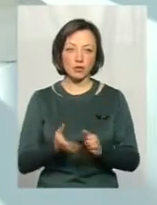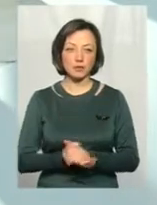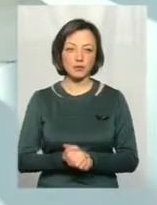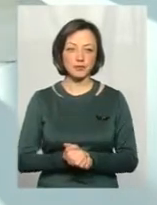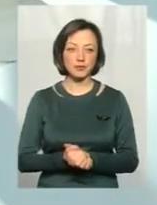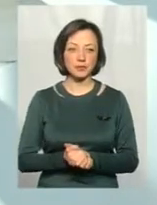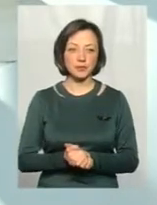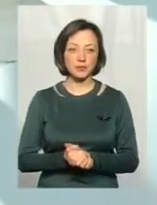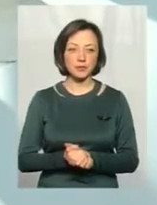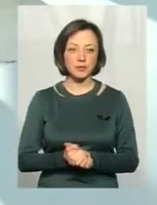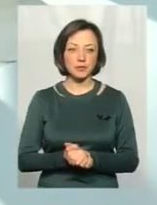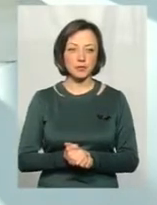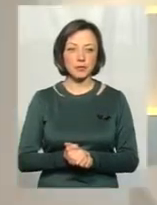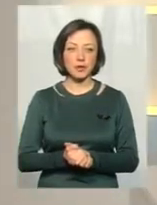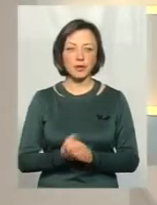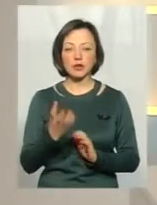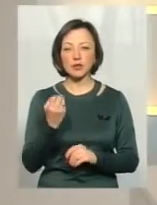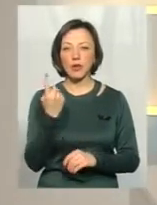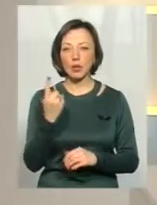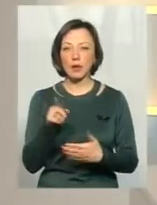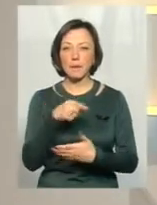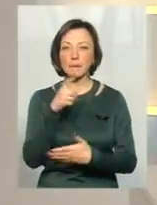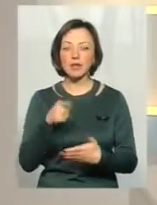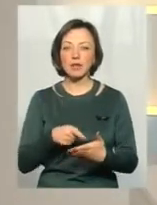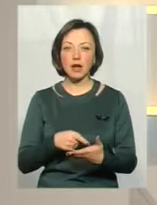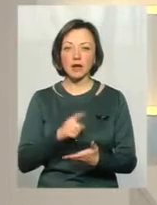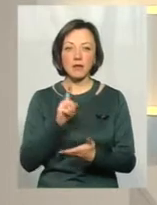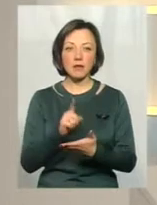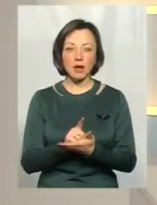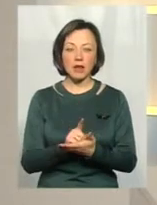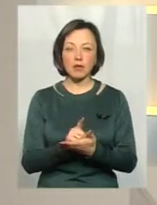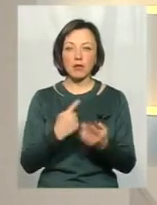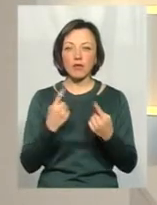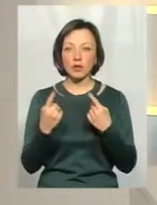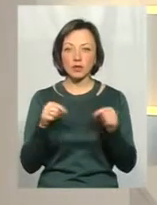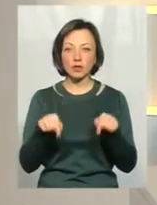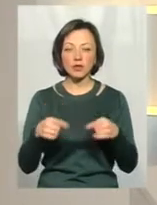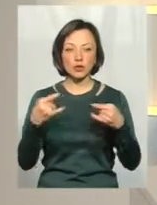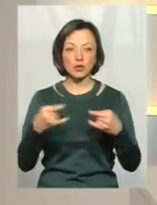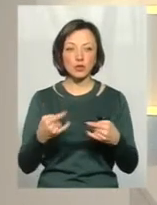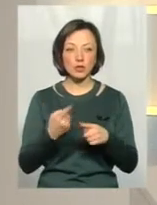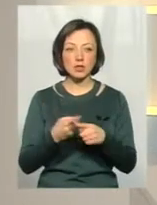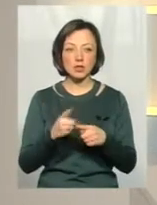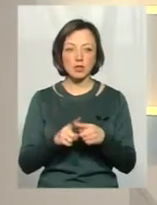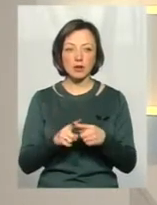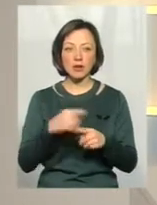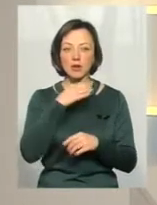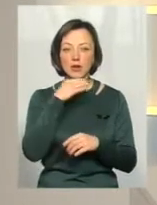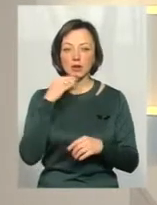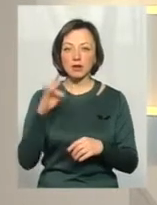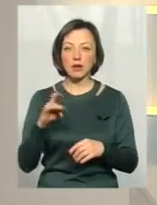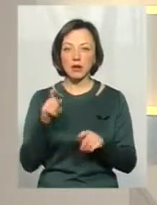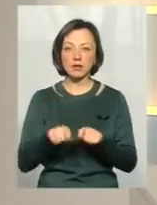Дякую, пані Светлане. Ще одне питання, яке мали б поговорити у цій студії, це неодноразово ми його